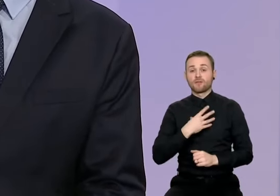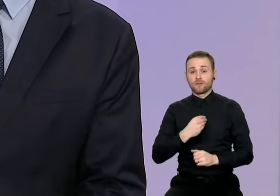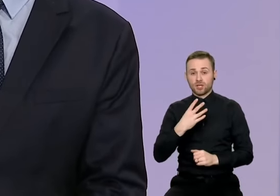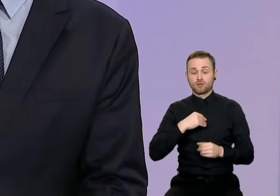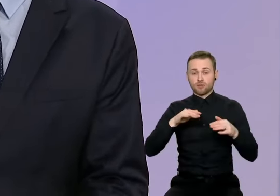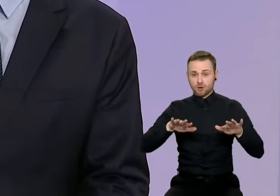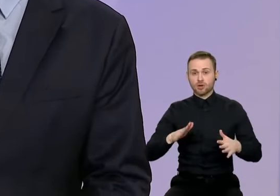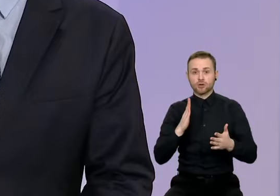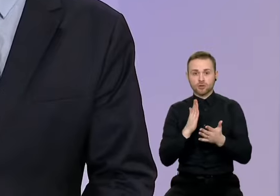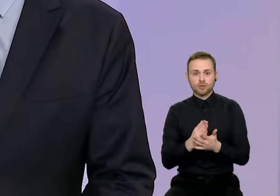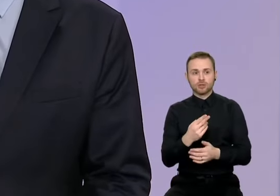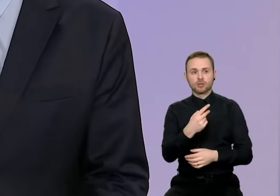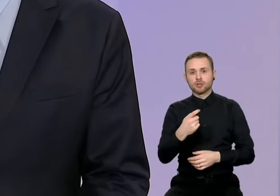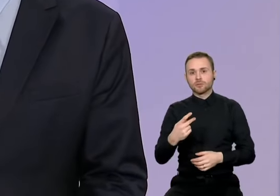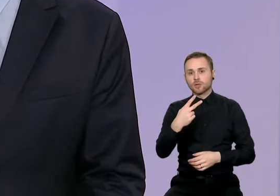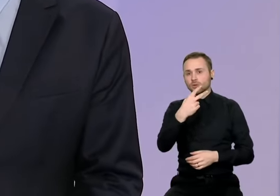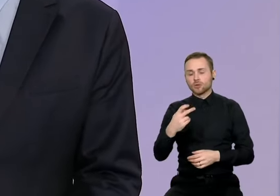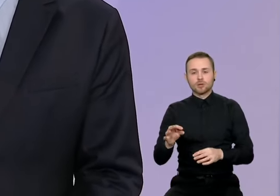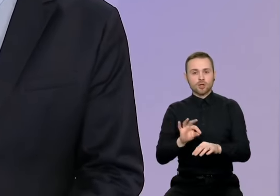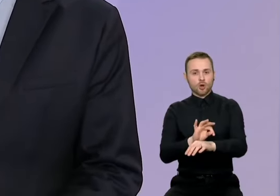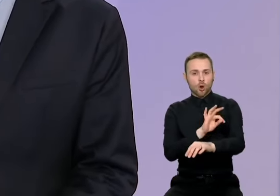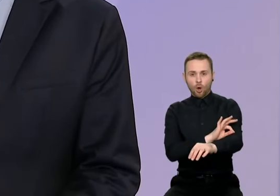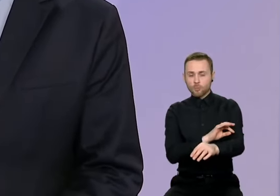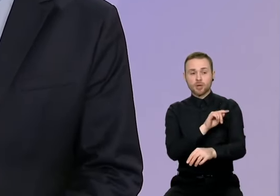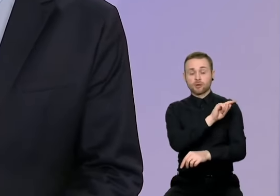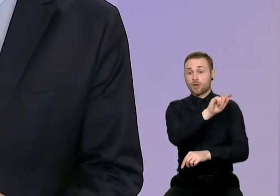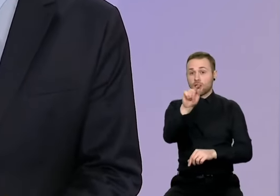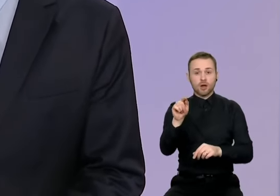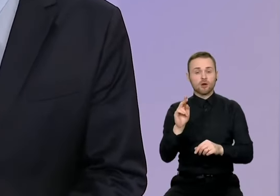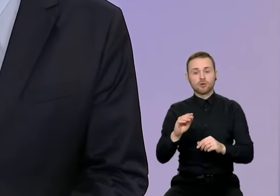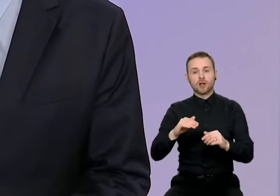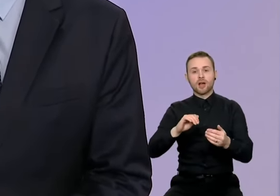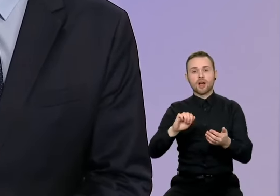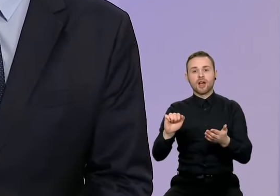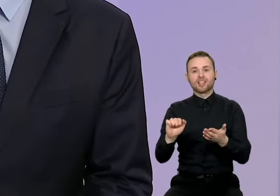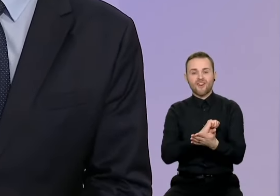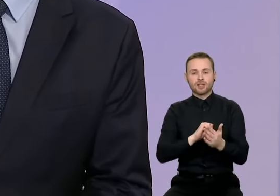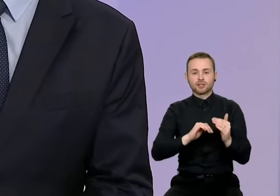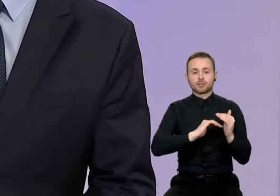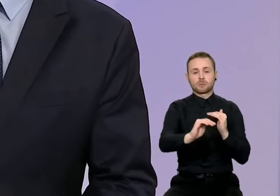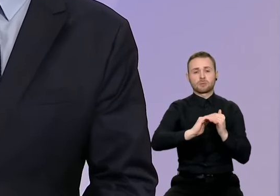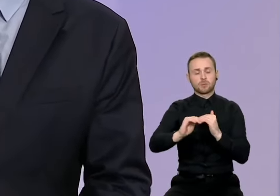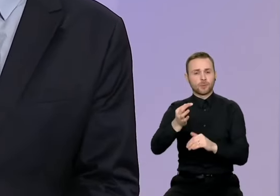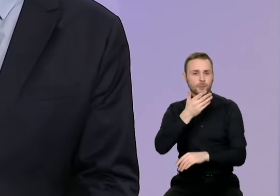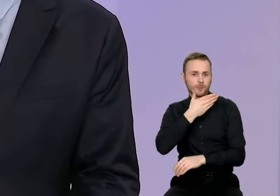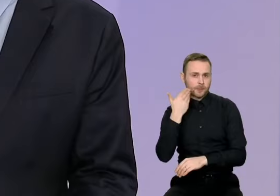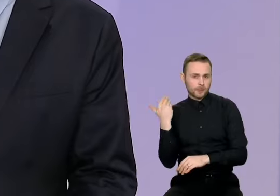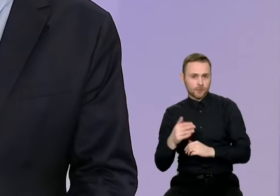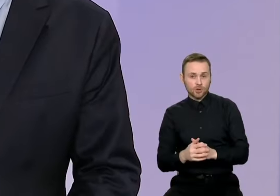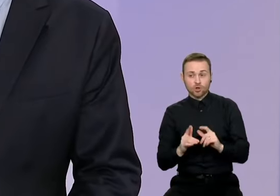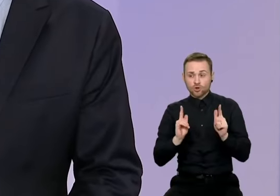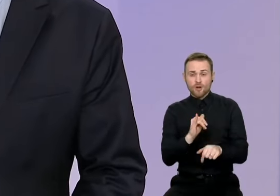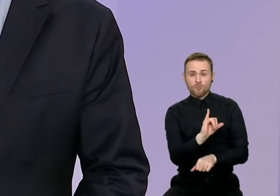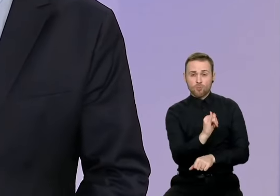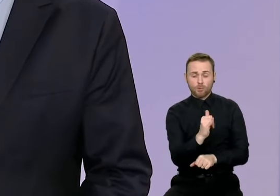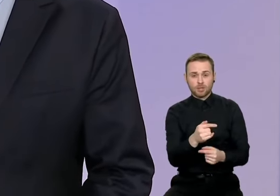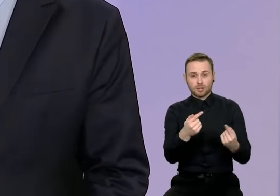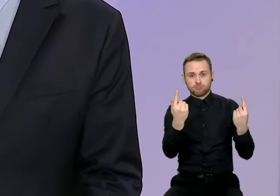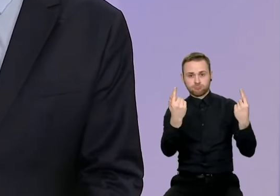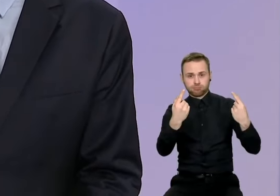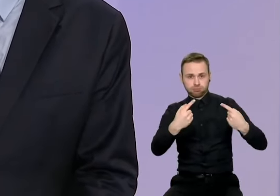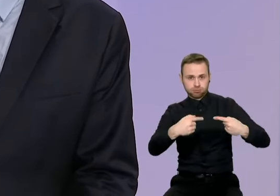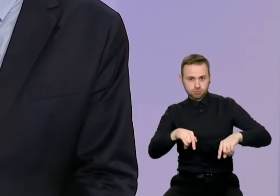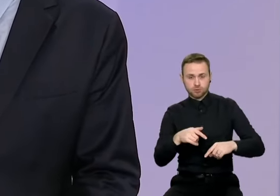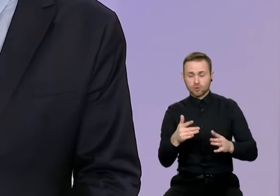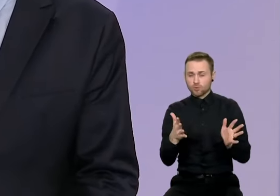šimtai kilometrų gatvų, kurios dar apskritai neasfaltuotos. Gatvėjų būklė prastėja greičiau, negu jos yra taisomos, nes joms nuolatos reikia